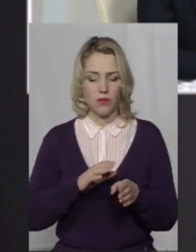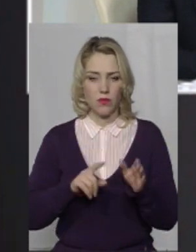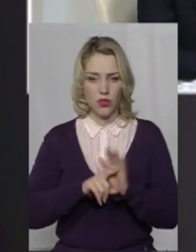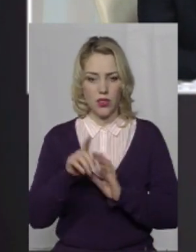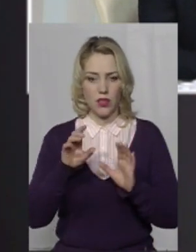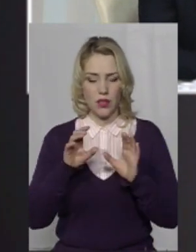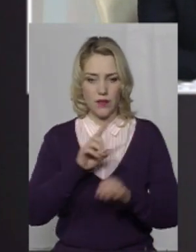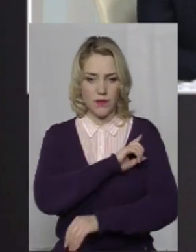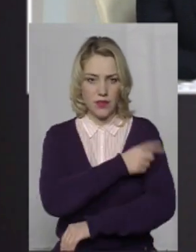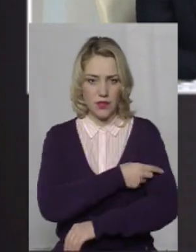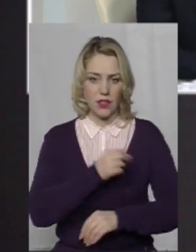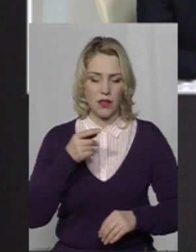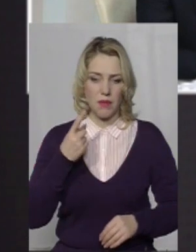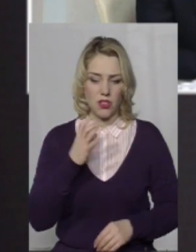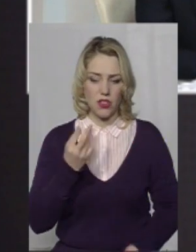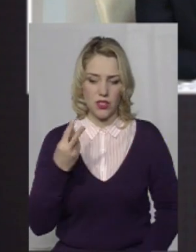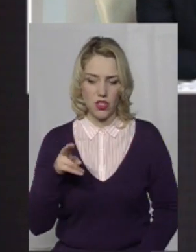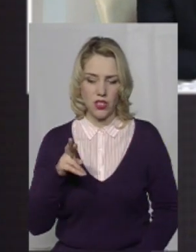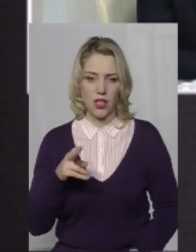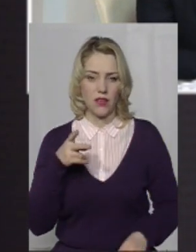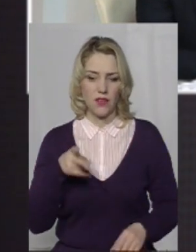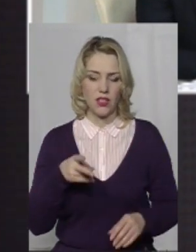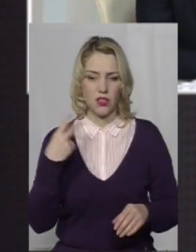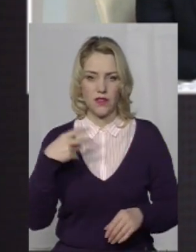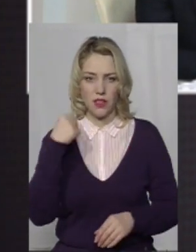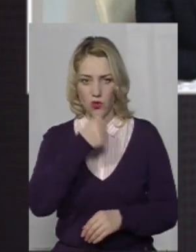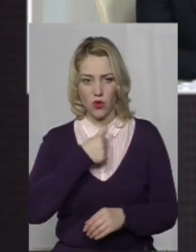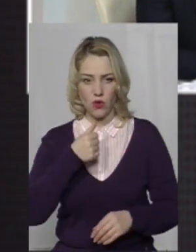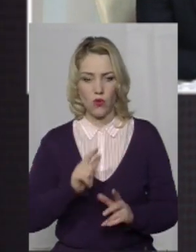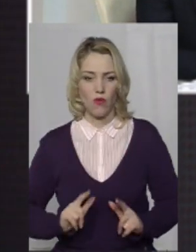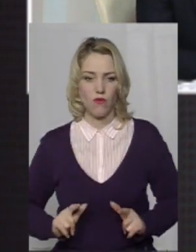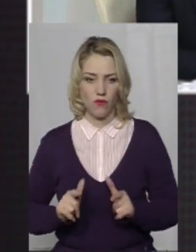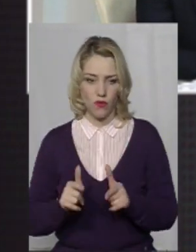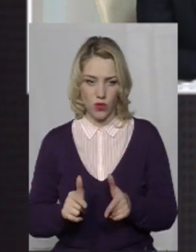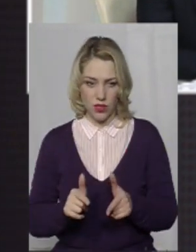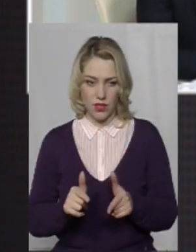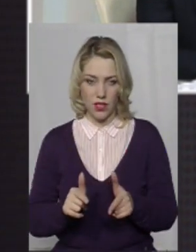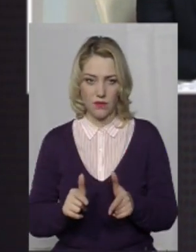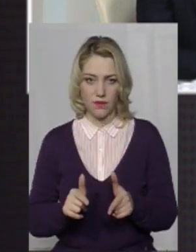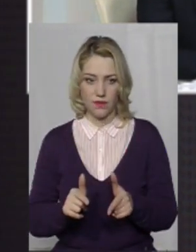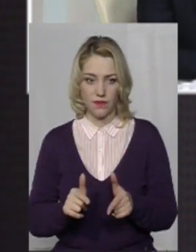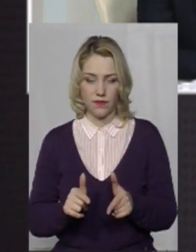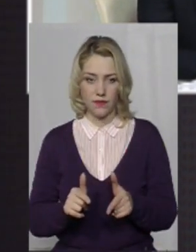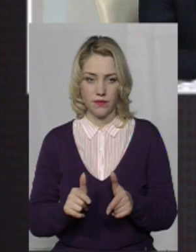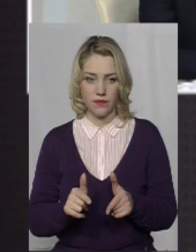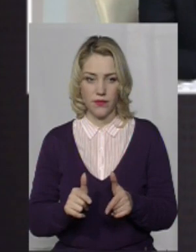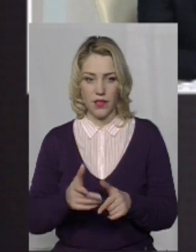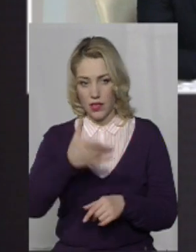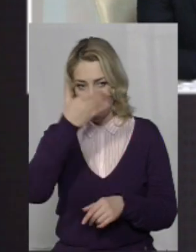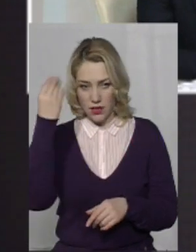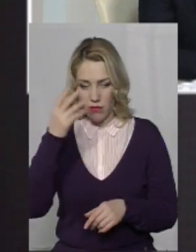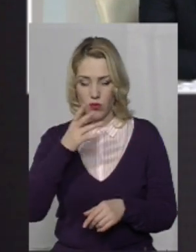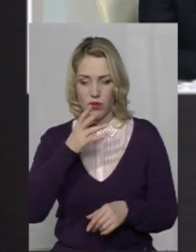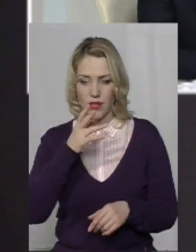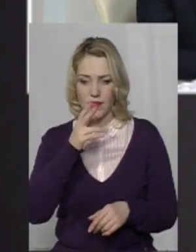1 січня 2020 року. Вводиться, скажімо так, забутий